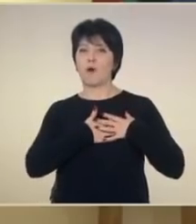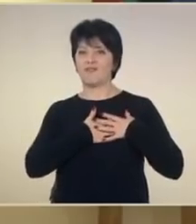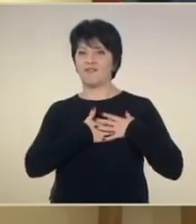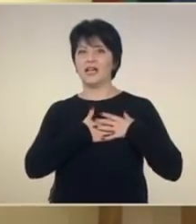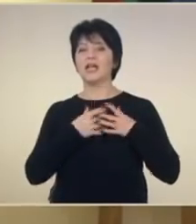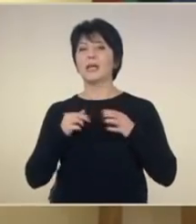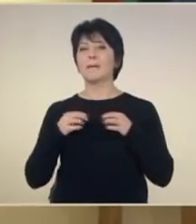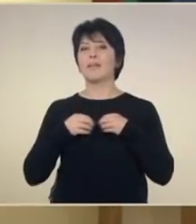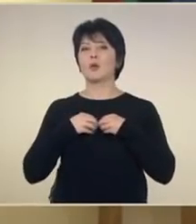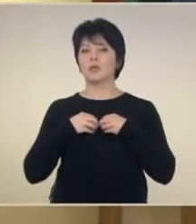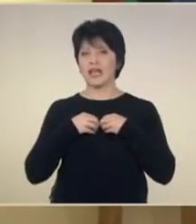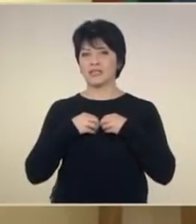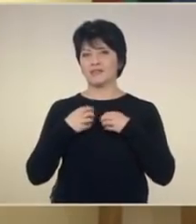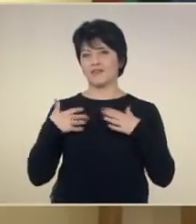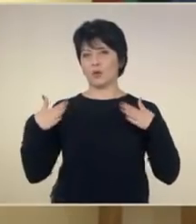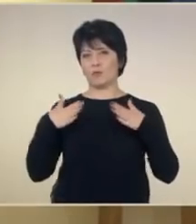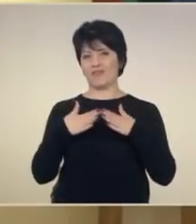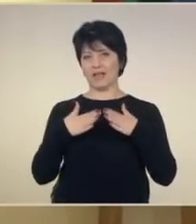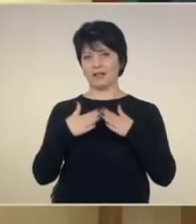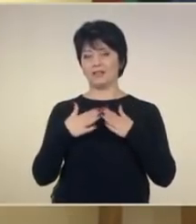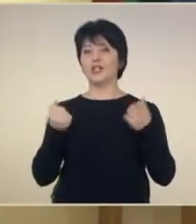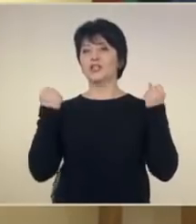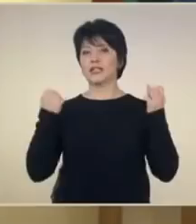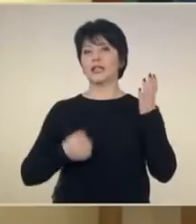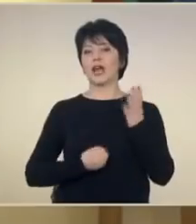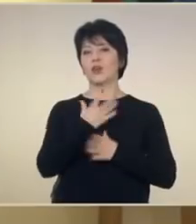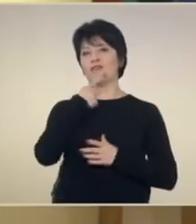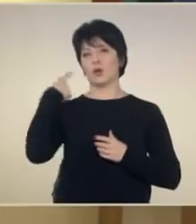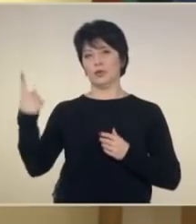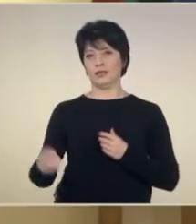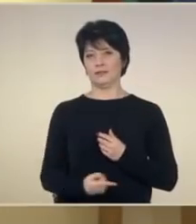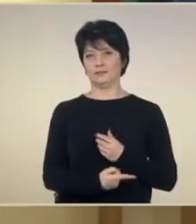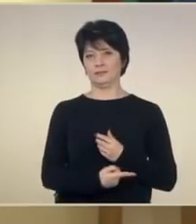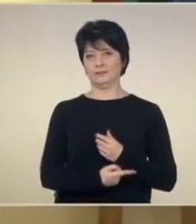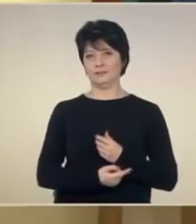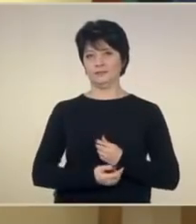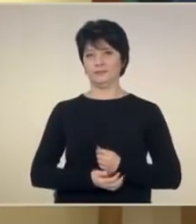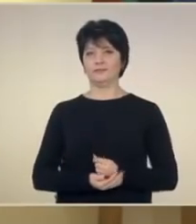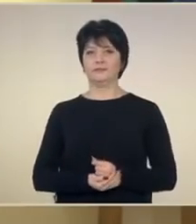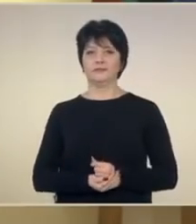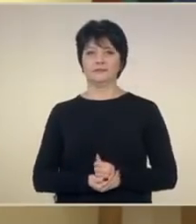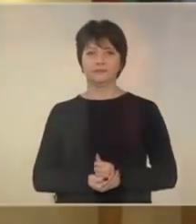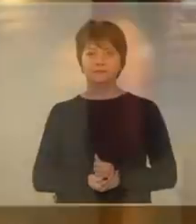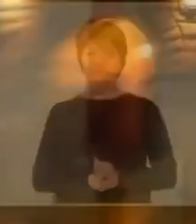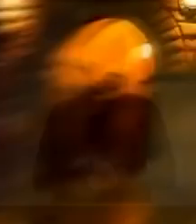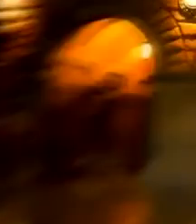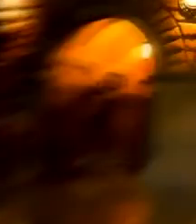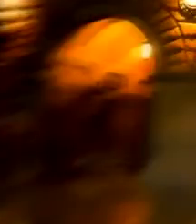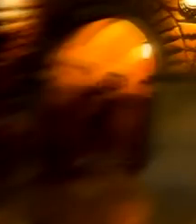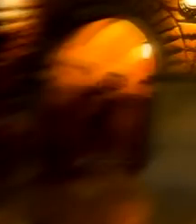благоденствие в домовете ми. Честита нова година! Абонирайте